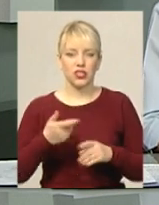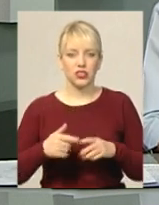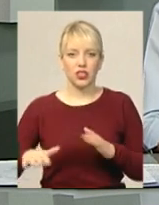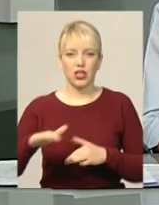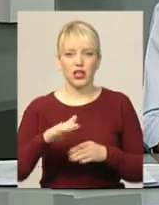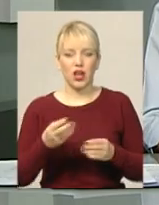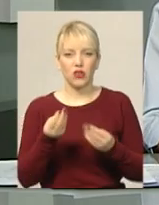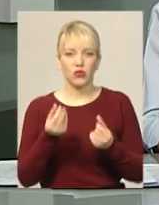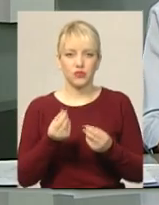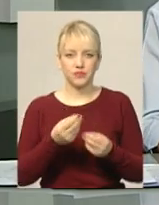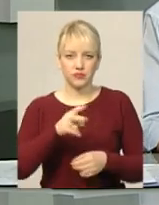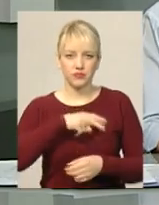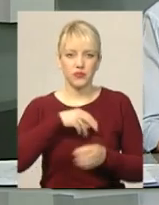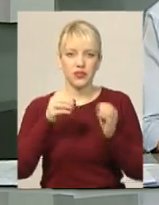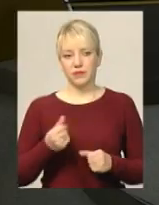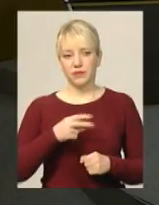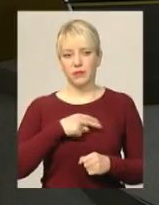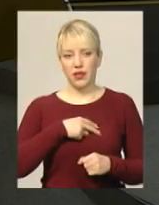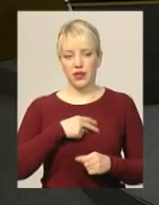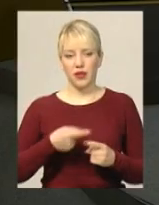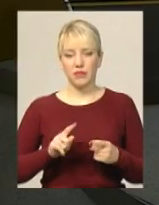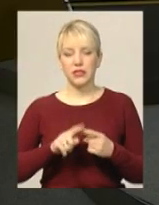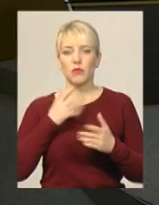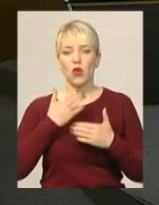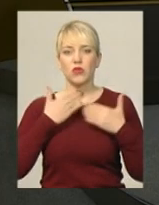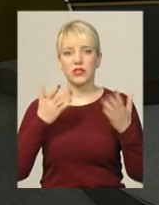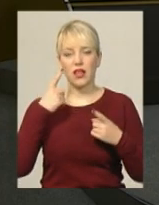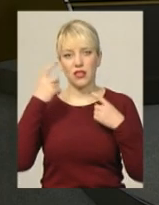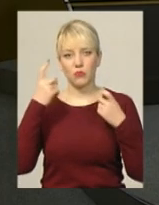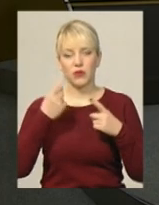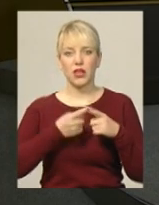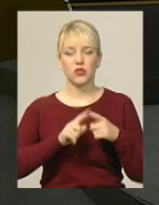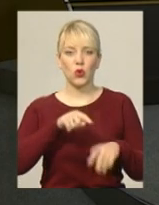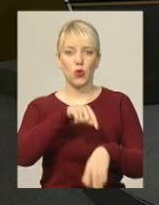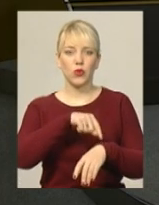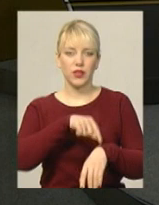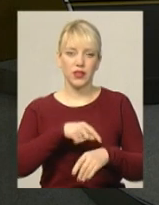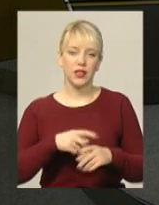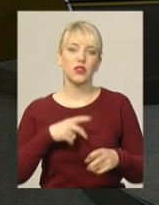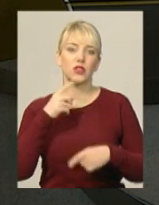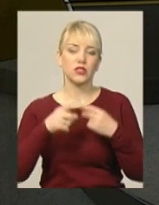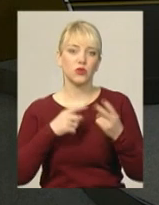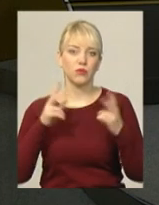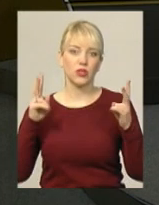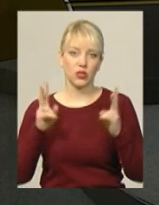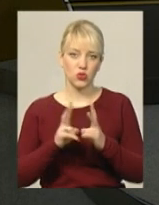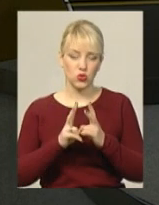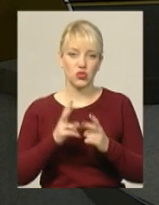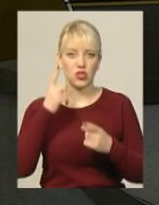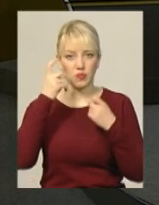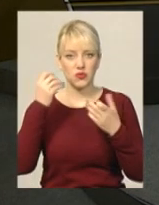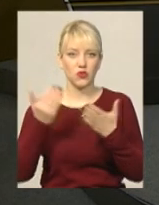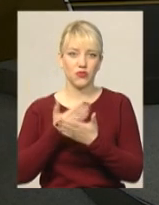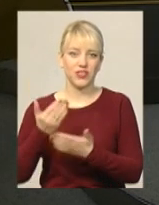премії складає 10 тисяч гривень. Це була остання інформація на цю годину. Побачимось вже у підсумковому інформаційному